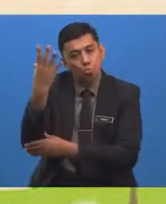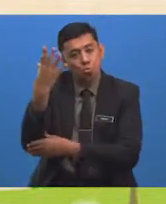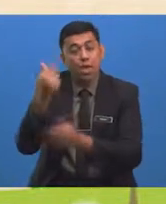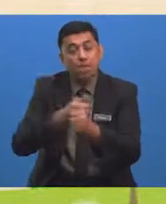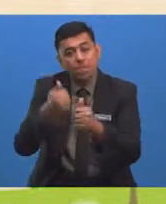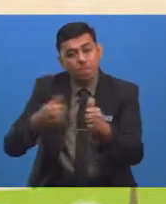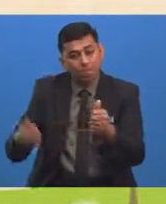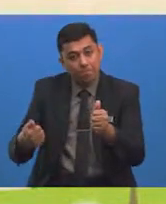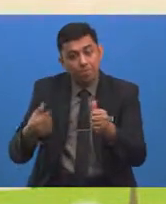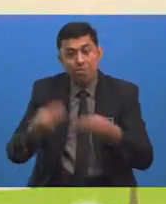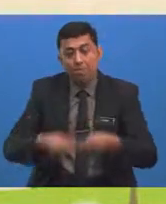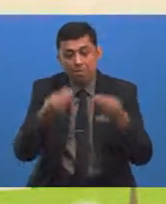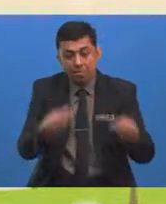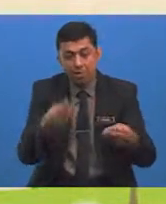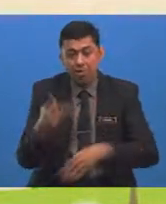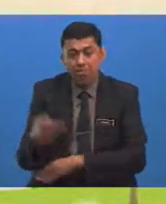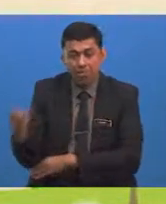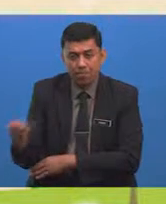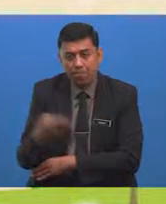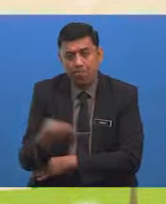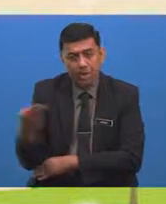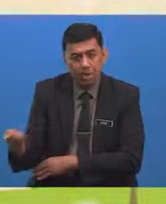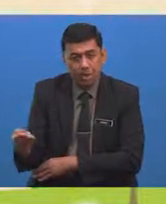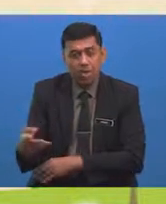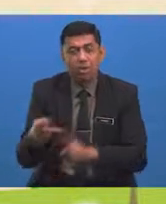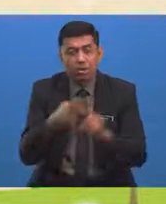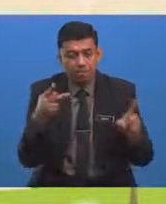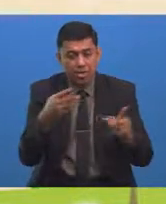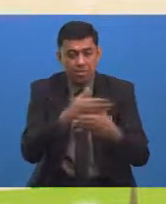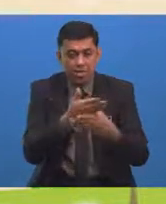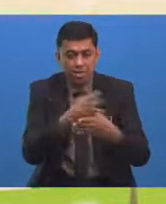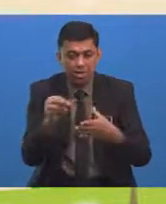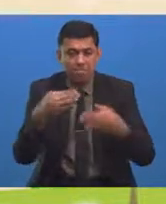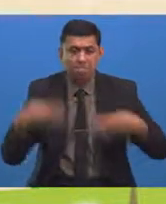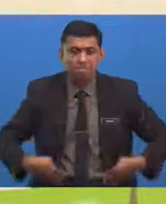Mengelakkan Membeli produk Atau barangan Daripada Bahagian Badan